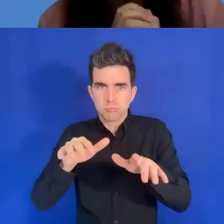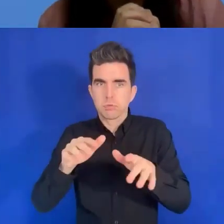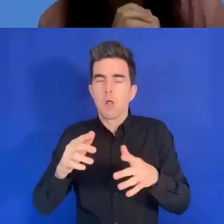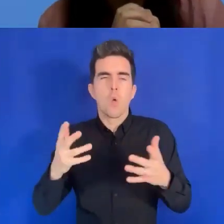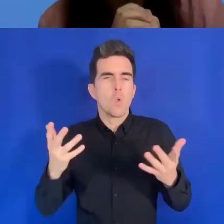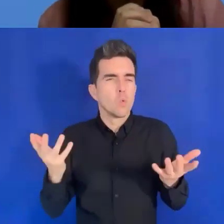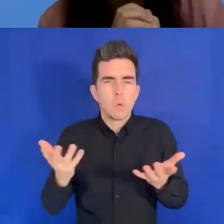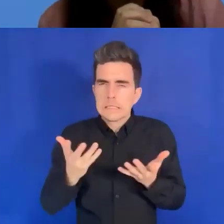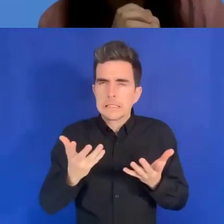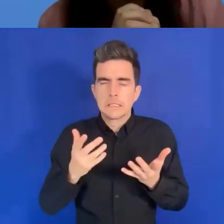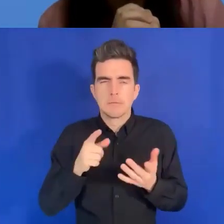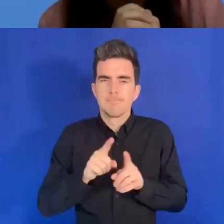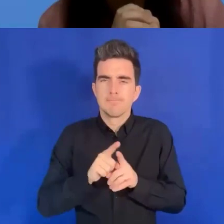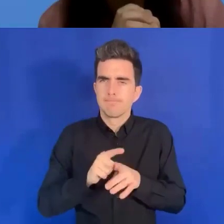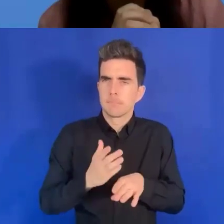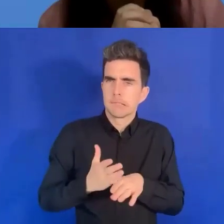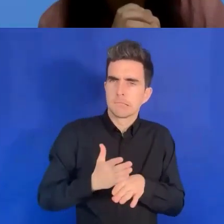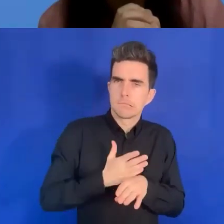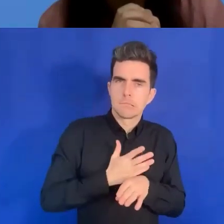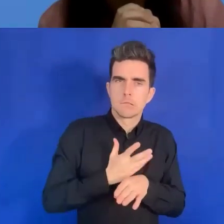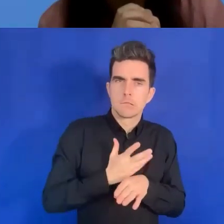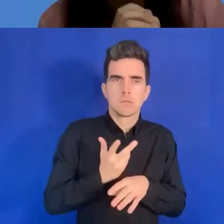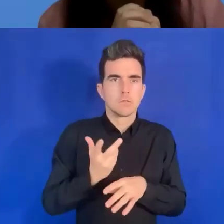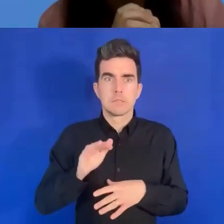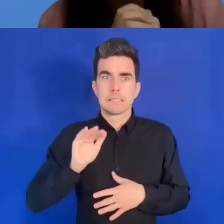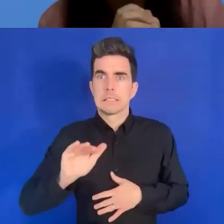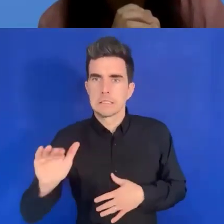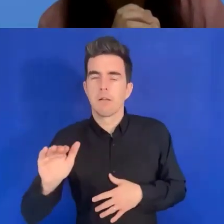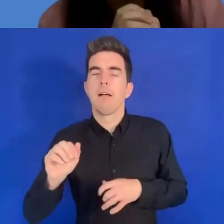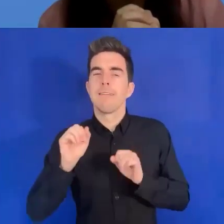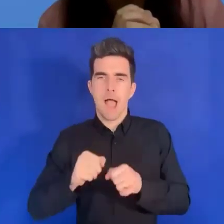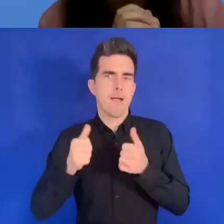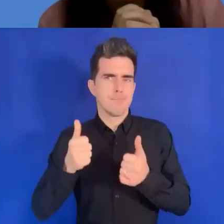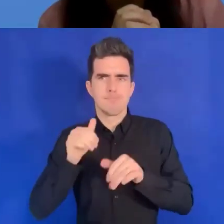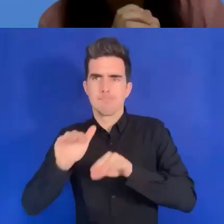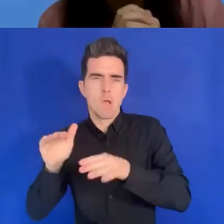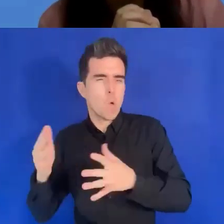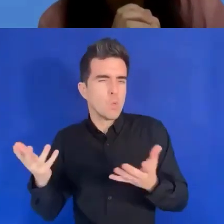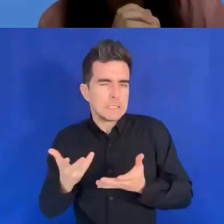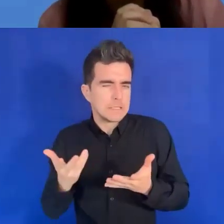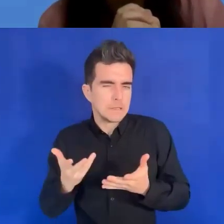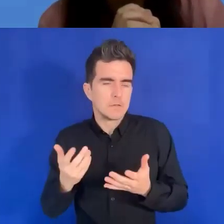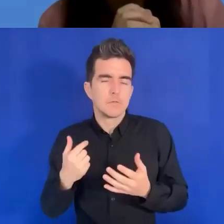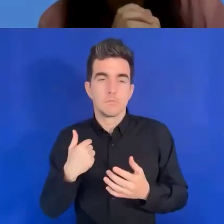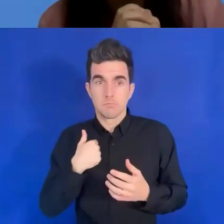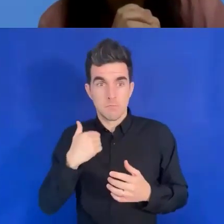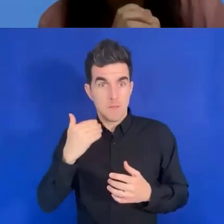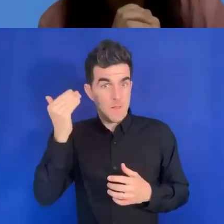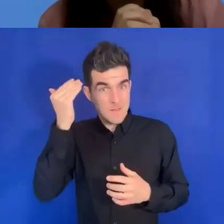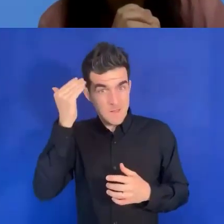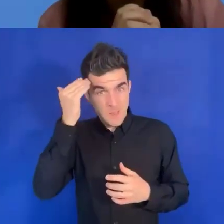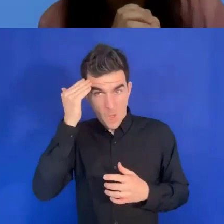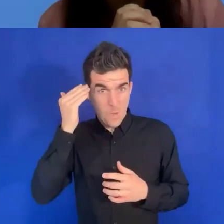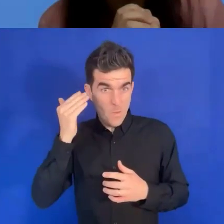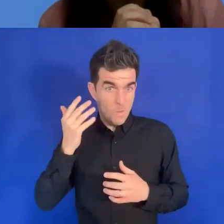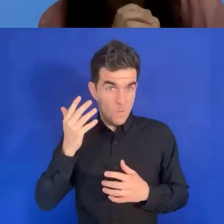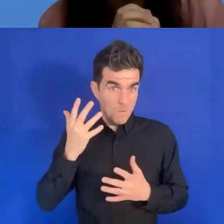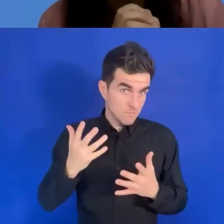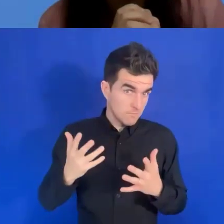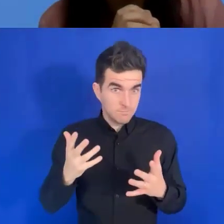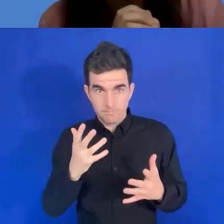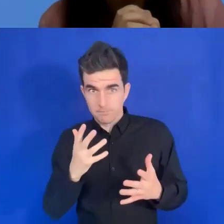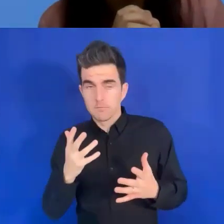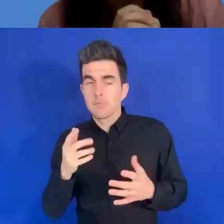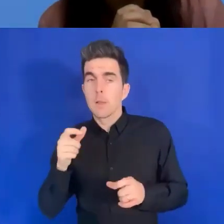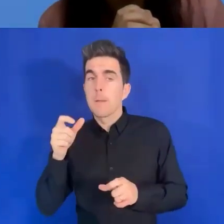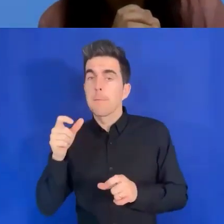parce que vous savez très bien qu'un aveugle ne peut pas voir ou alors lire un message si le